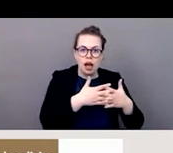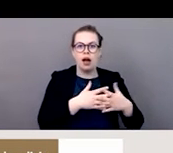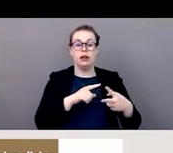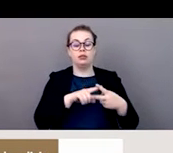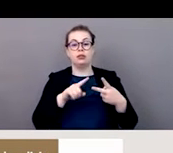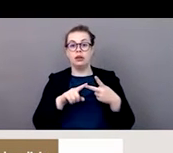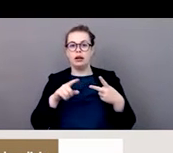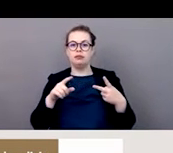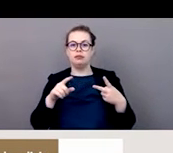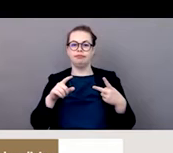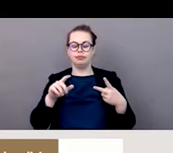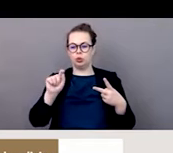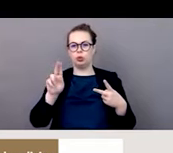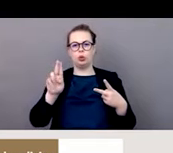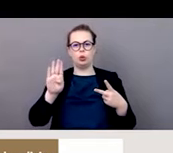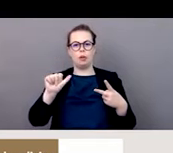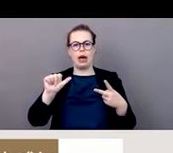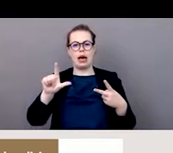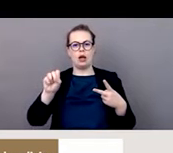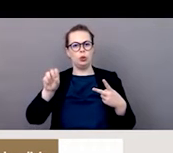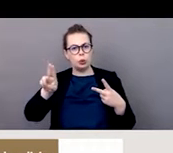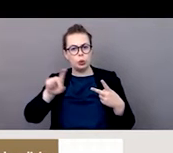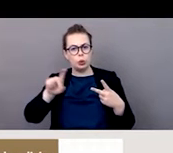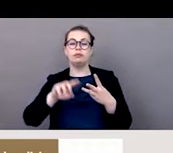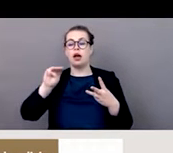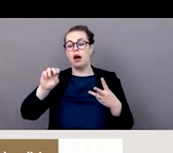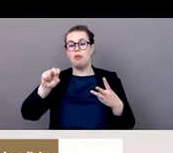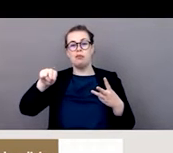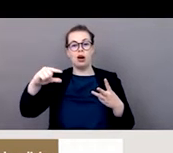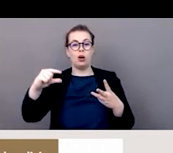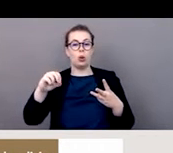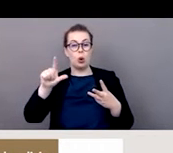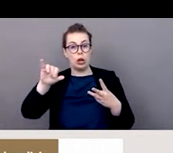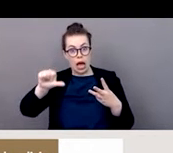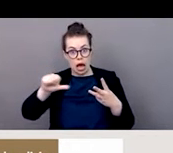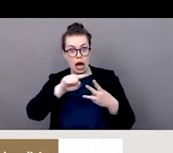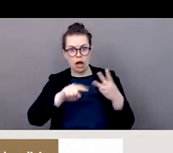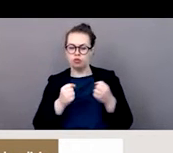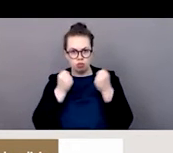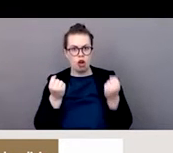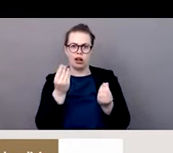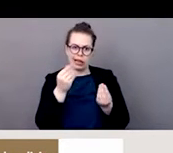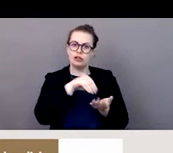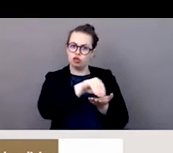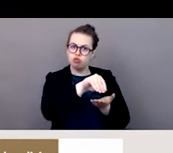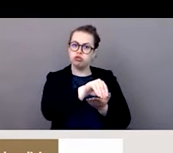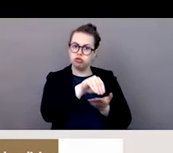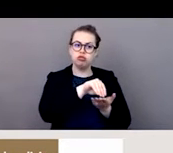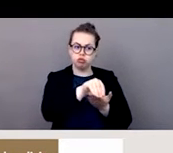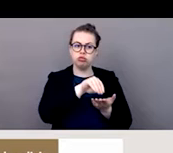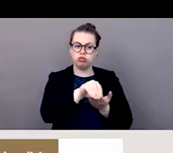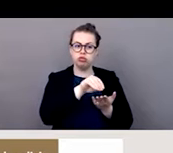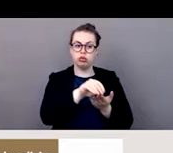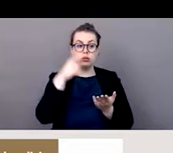par exemple, aux États-Unis, au Mongolie, juste pour nommer certains pays. Mais il n'en demeure pas moins que nous avons vu aussi d'autres aussi populations